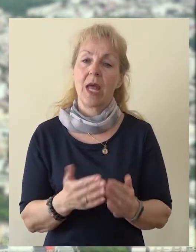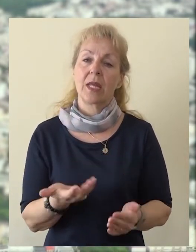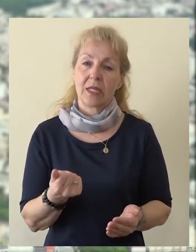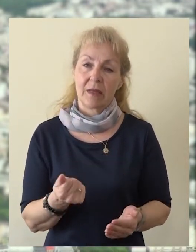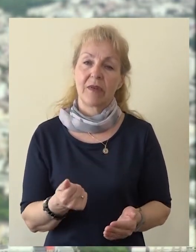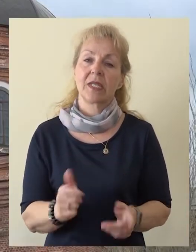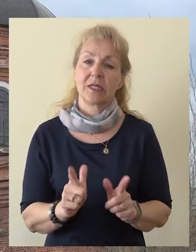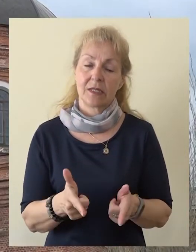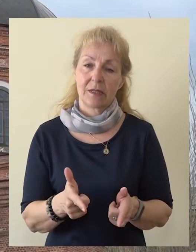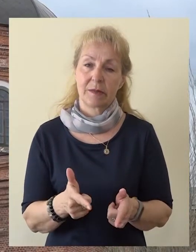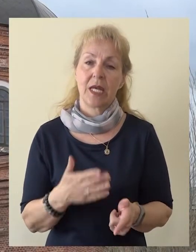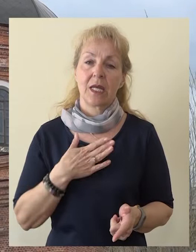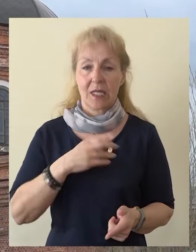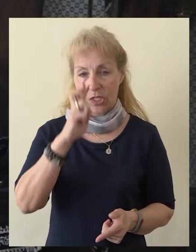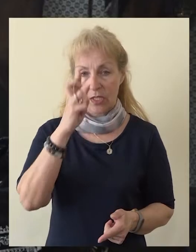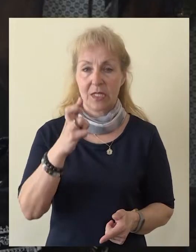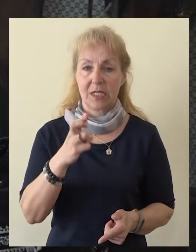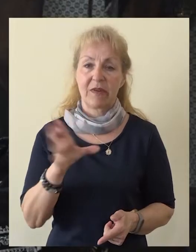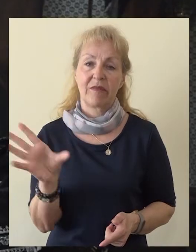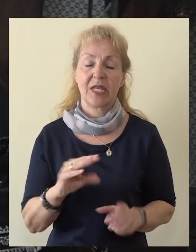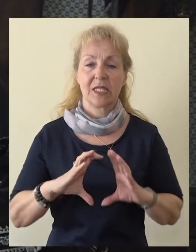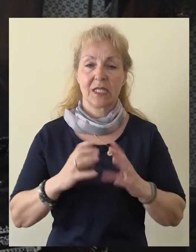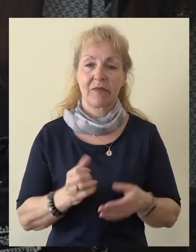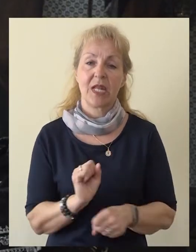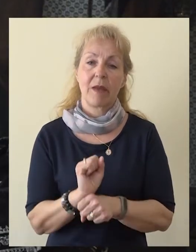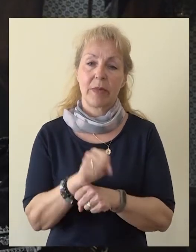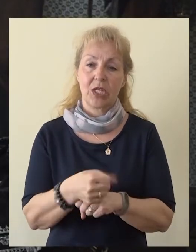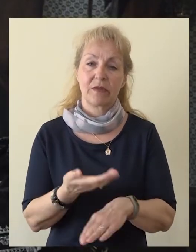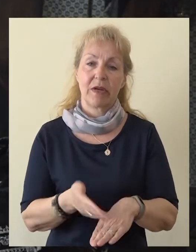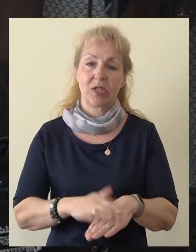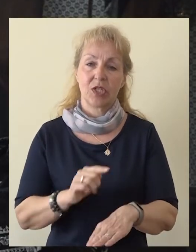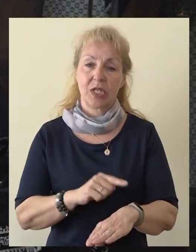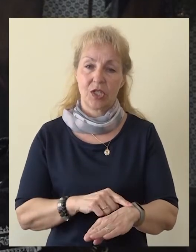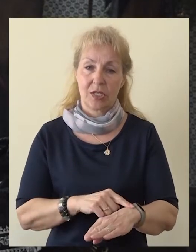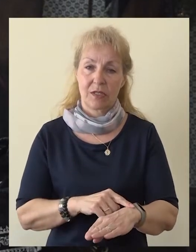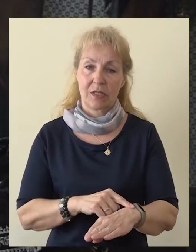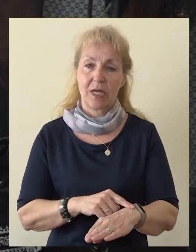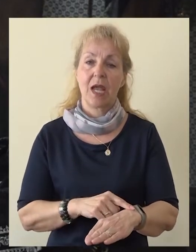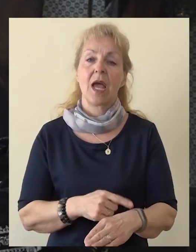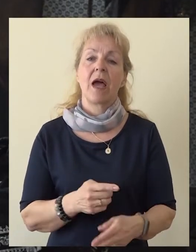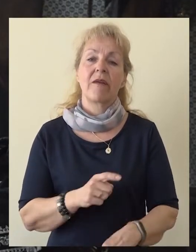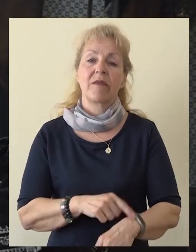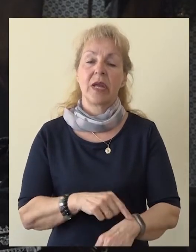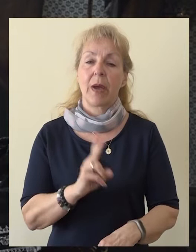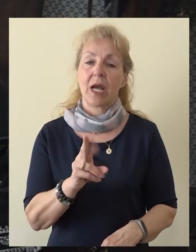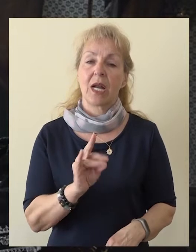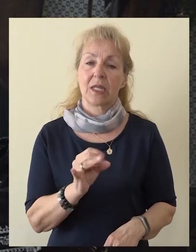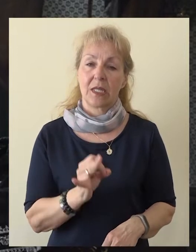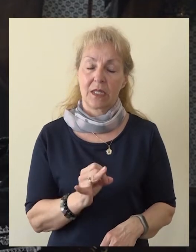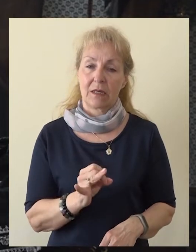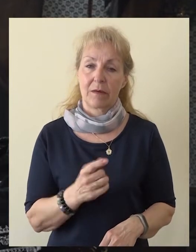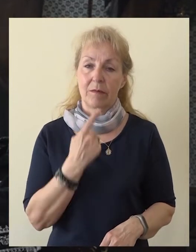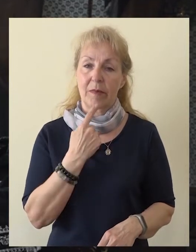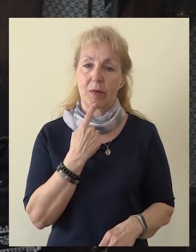до цього відповідально. Наша країна, не тільки наш світ, переживає нелегкі часи. Ми переживаємо час випробувань.